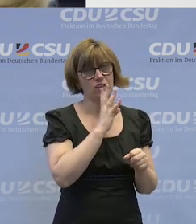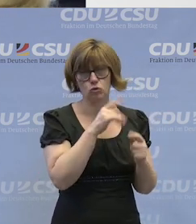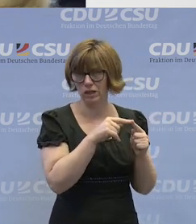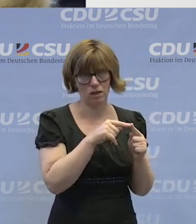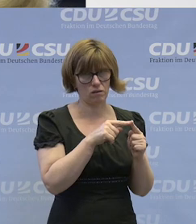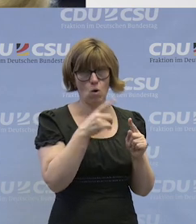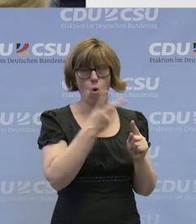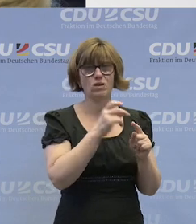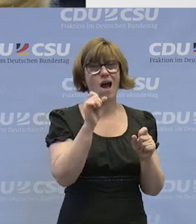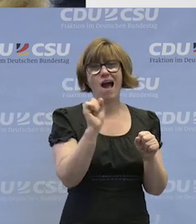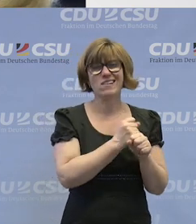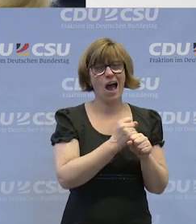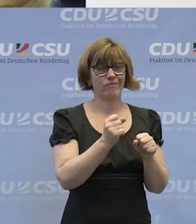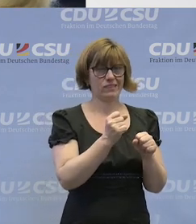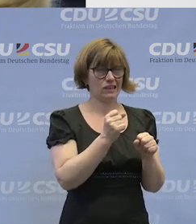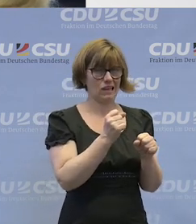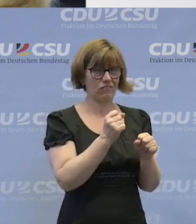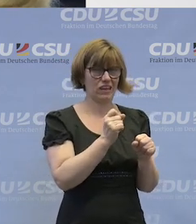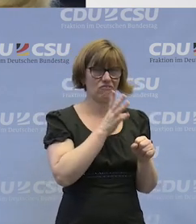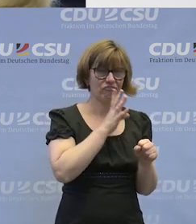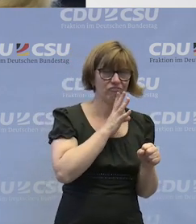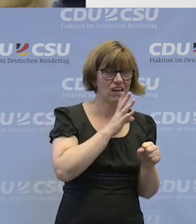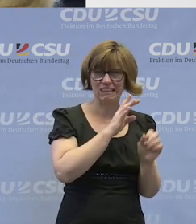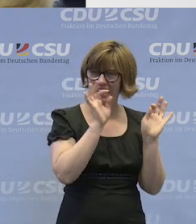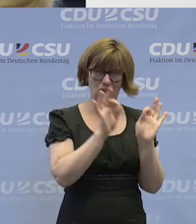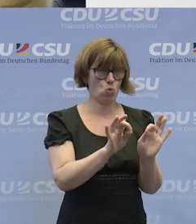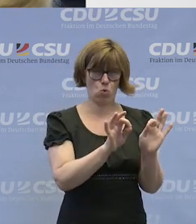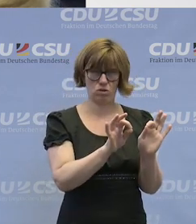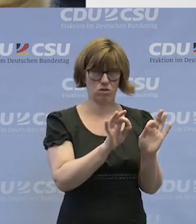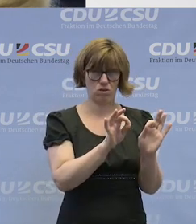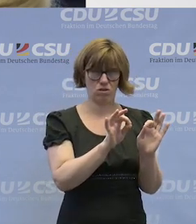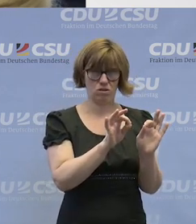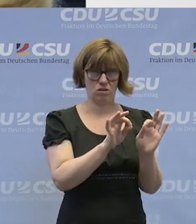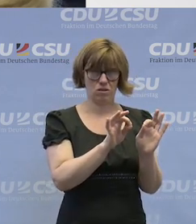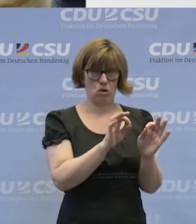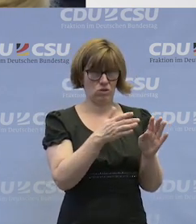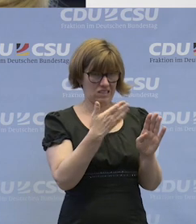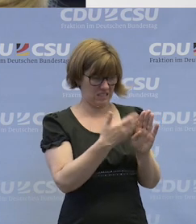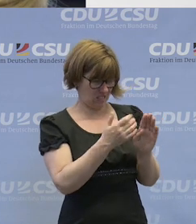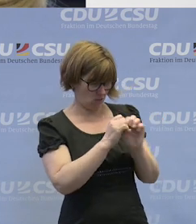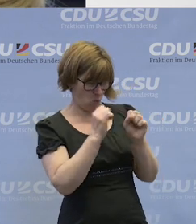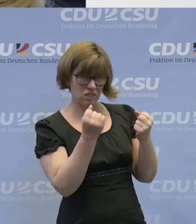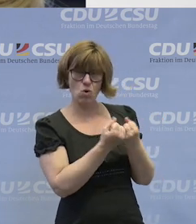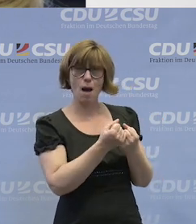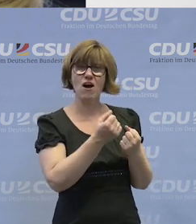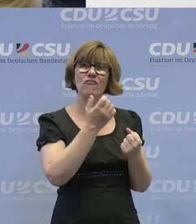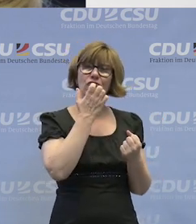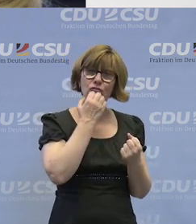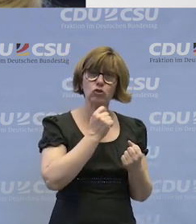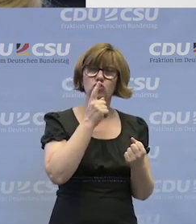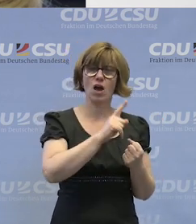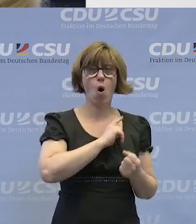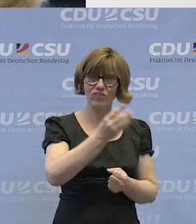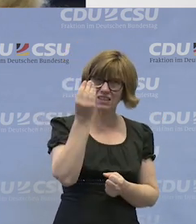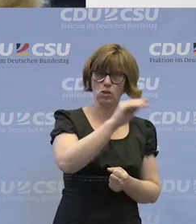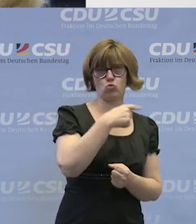oder die können sich nicht so gut ausdrücken und sie möchten aber sich